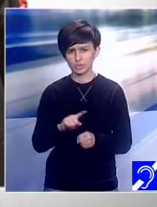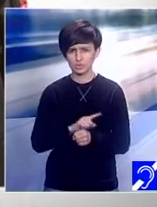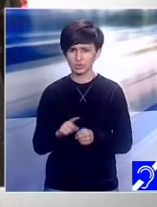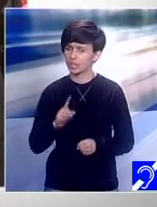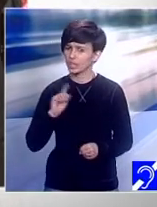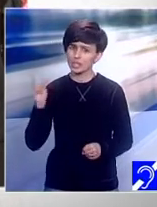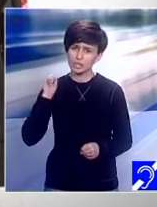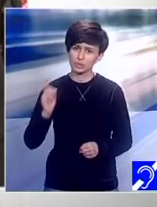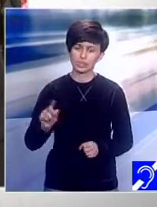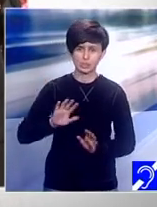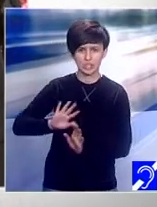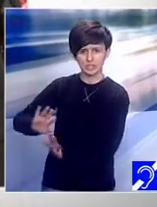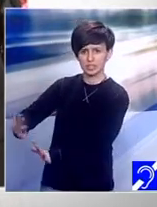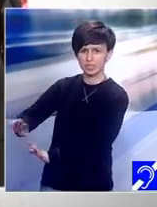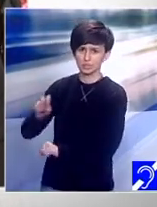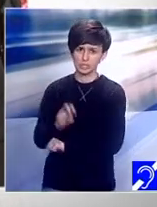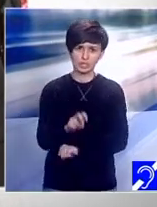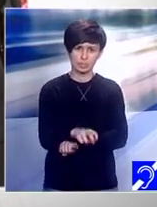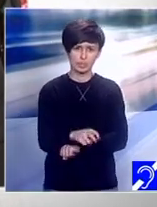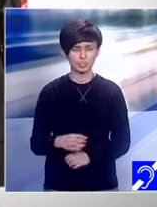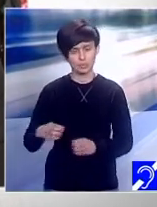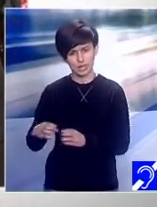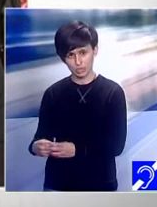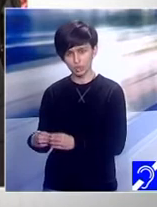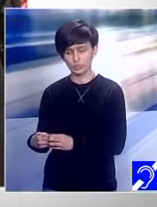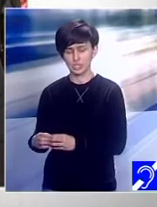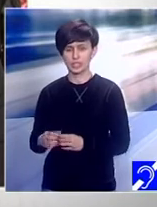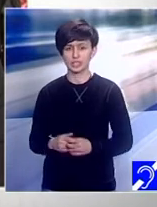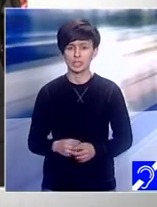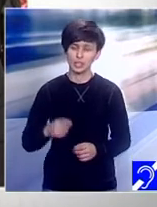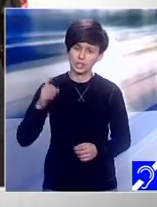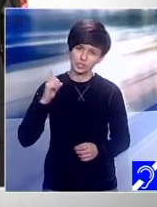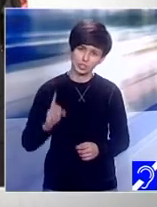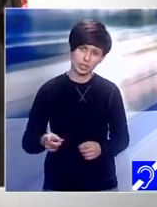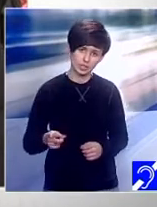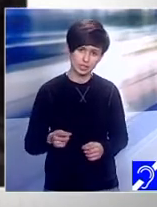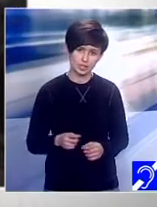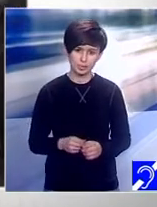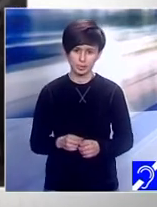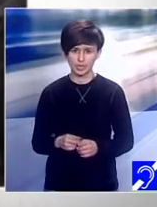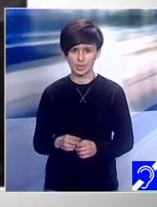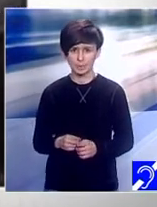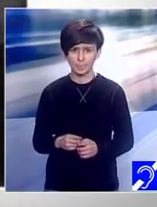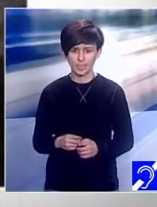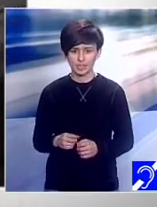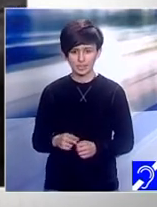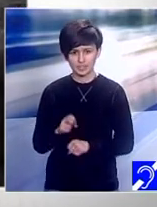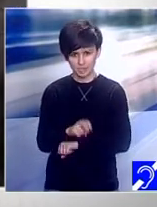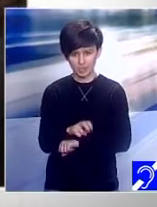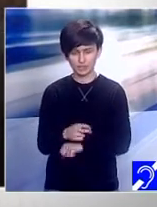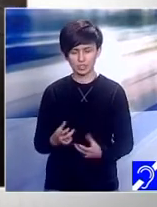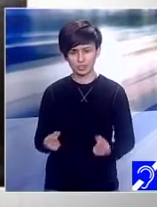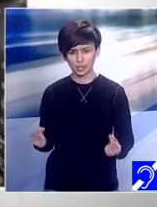să te înlătrule din participarea în comunitate, ci din potrivă dizabilitatea nu înseamnă inabilitate. Sunt special